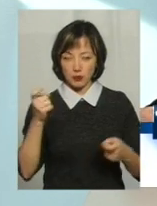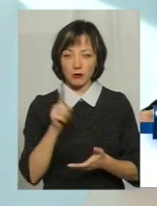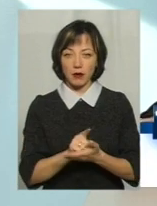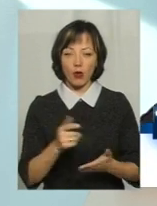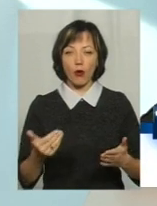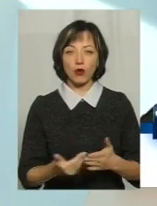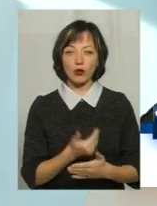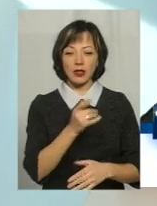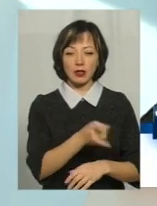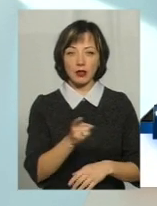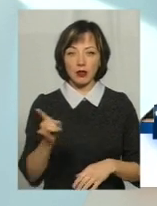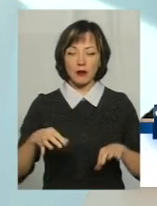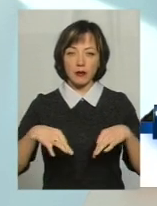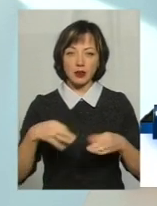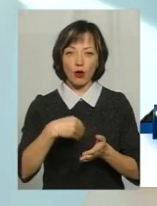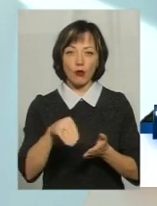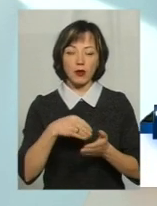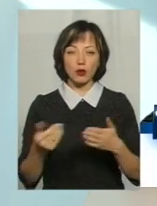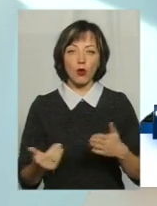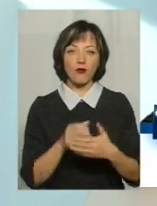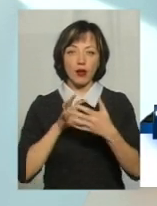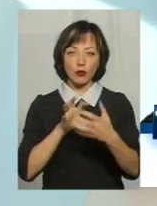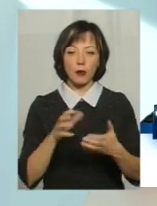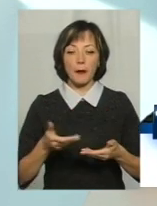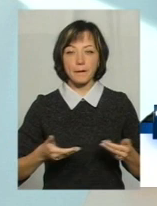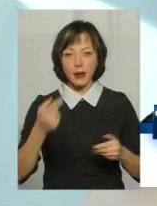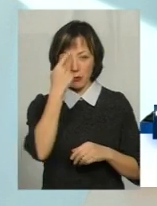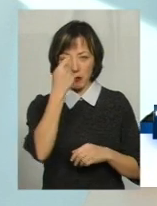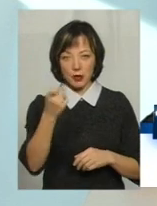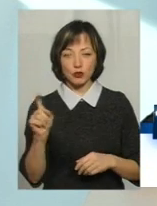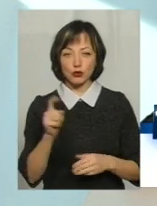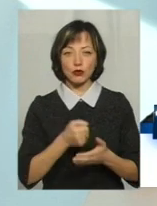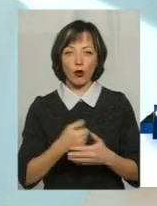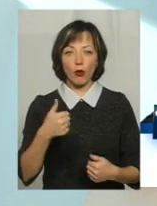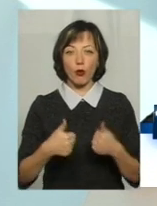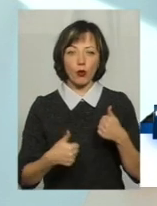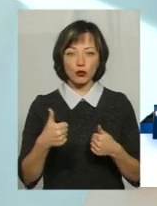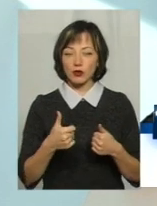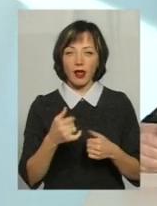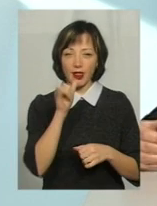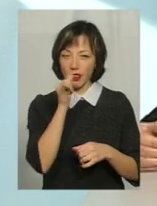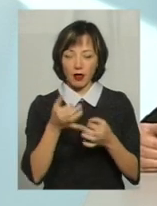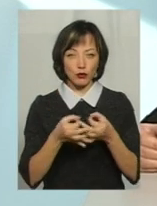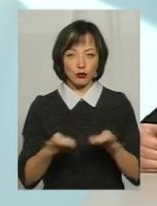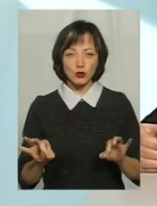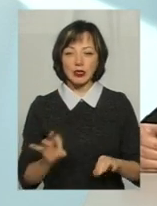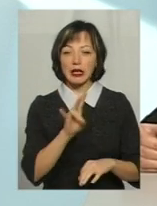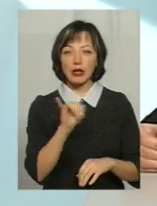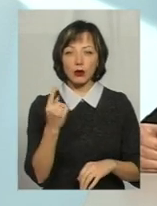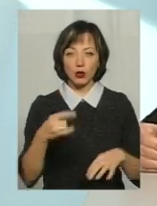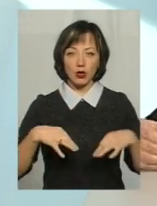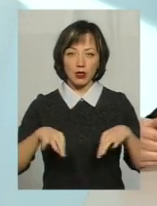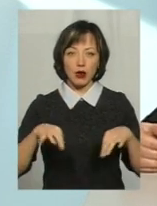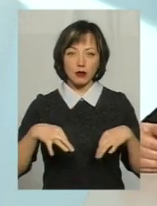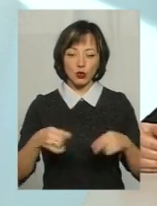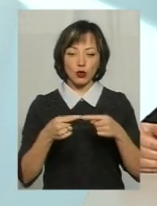оновити парк, закупити нові автобуси. Ми попереджали, що ми до конкурсу не допустимо жодного транспортного